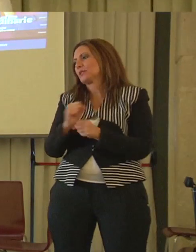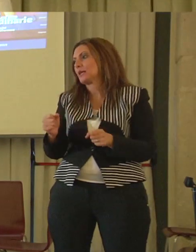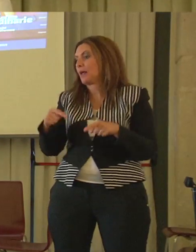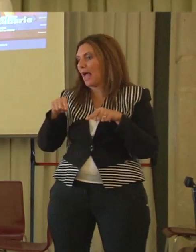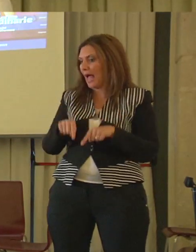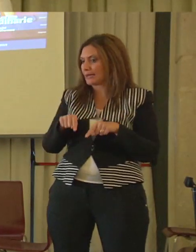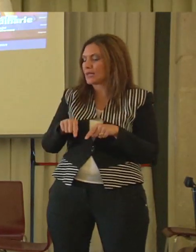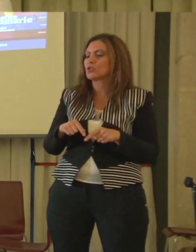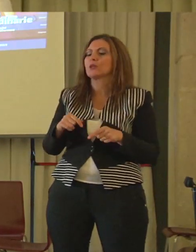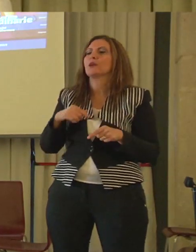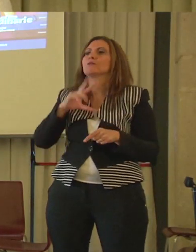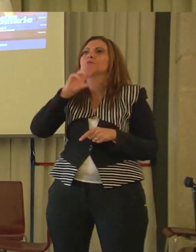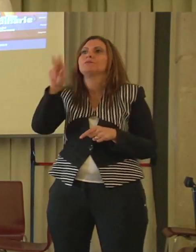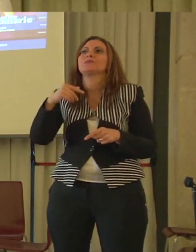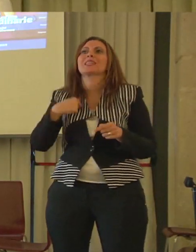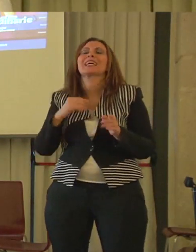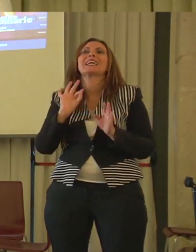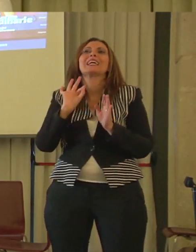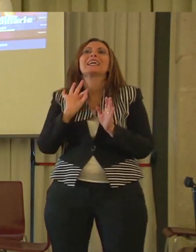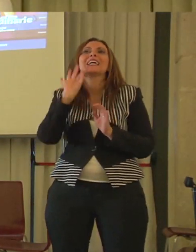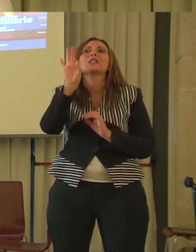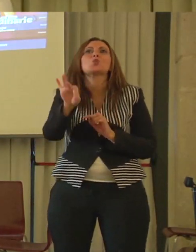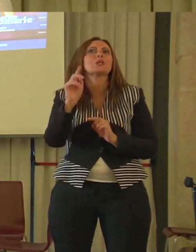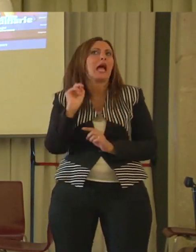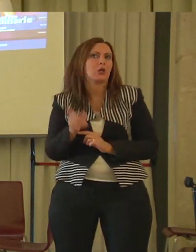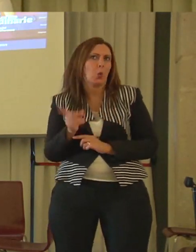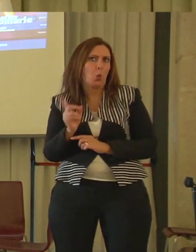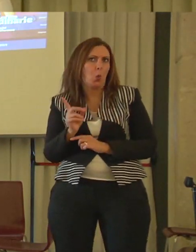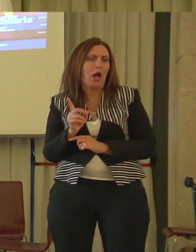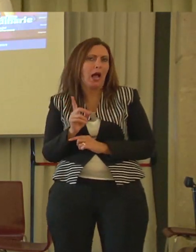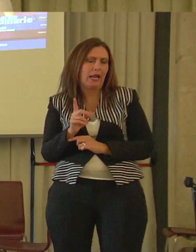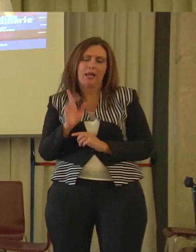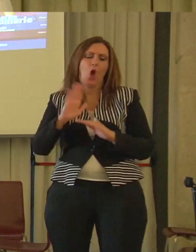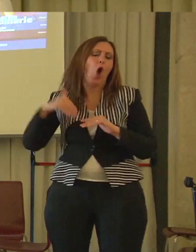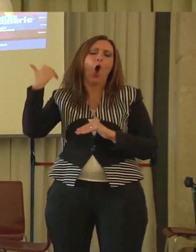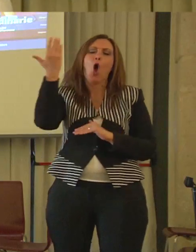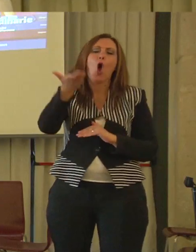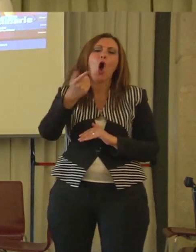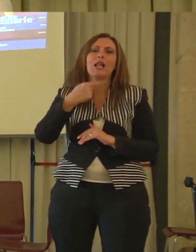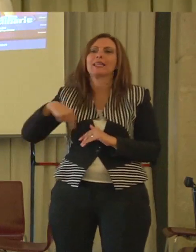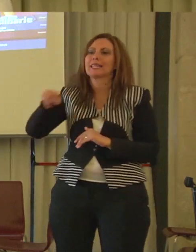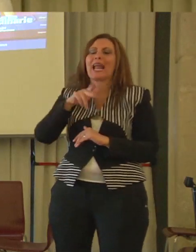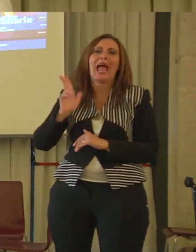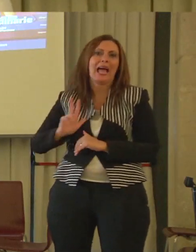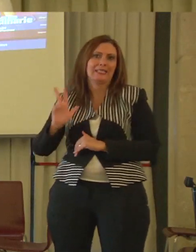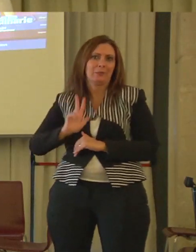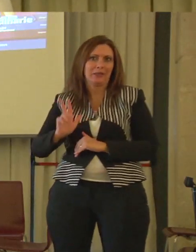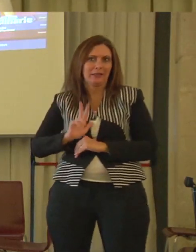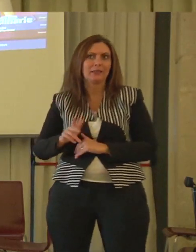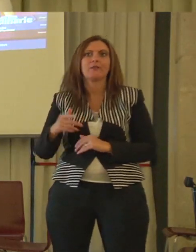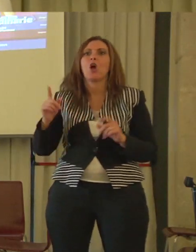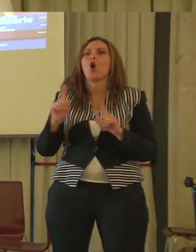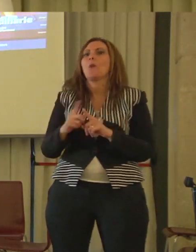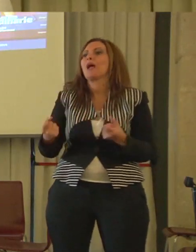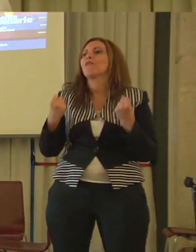Ora, dicevo, i risultati sono andati forse oltre le aspettative di ognuno di noi. C'è stata una forte